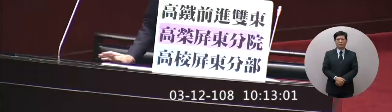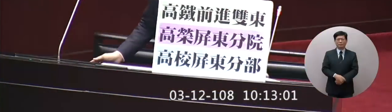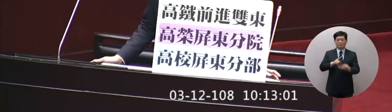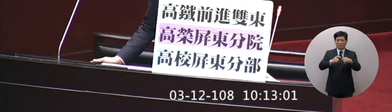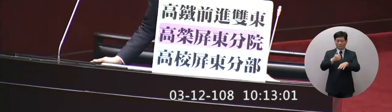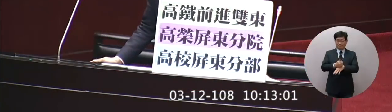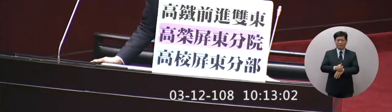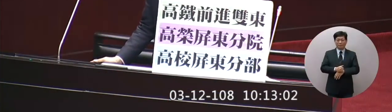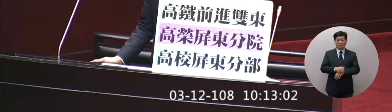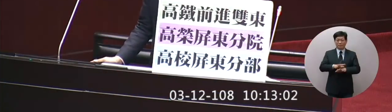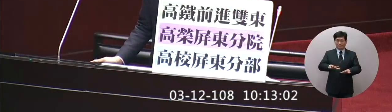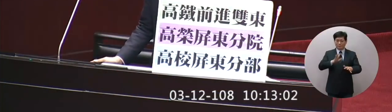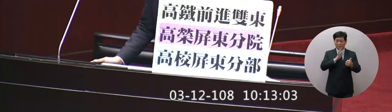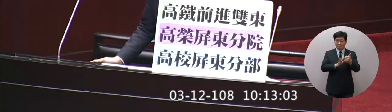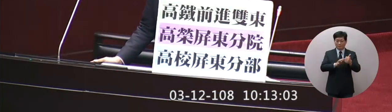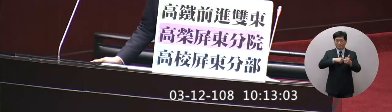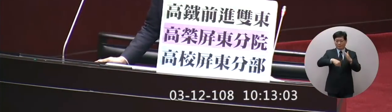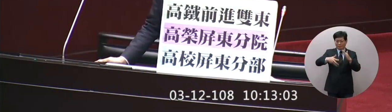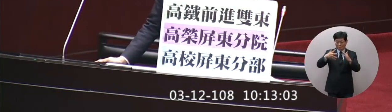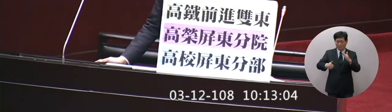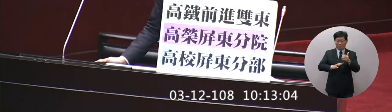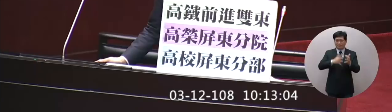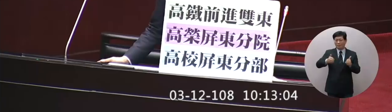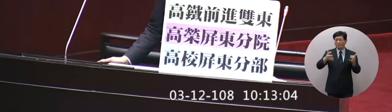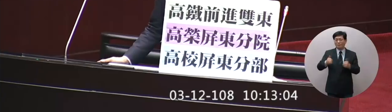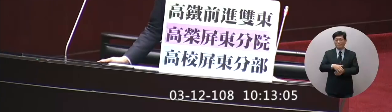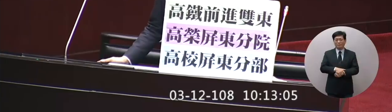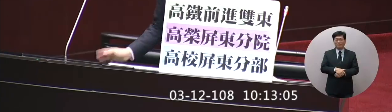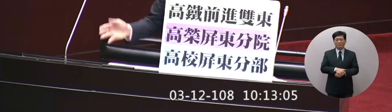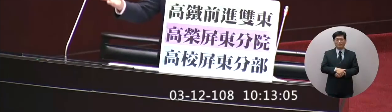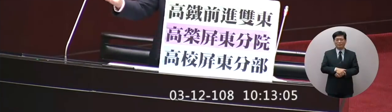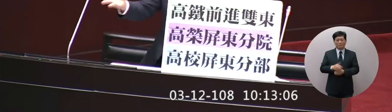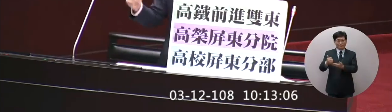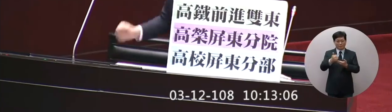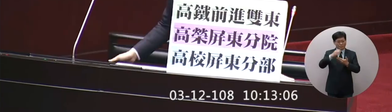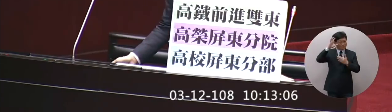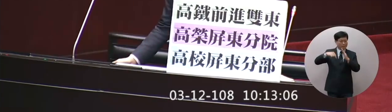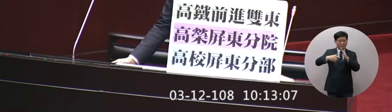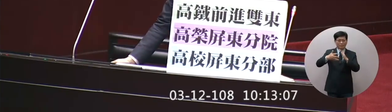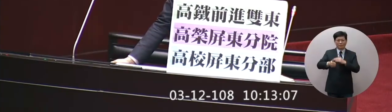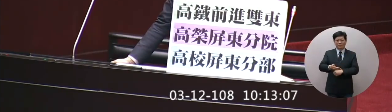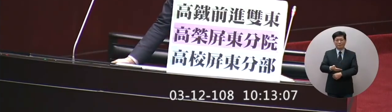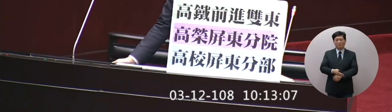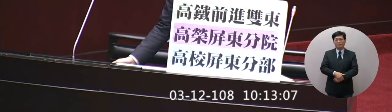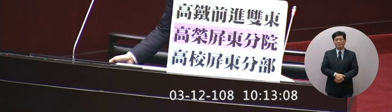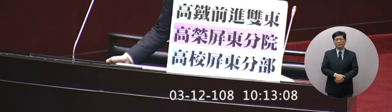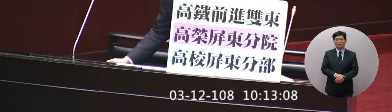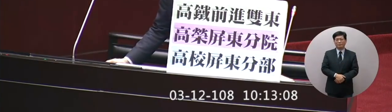主席在場的院長各部會首長有請蘇院長蘇院長